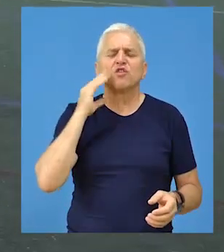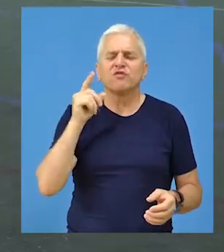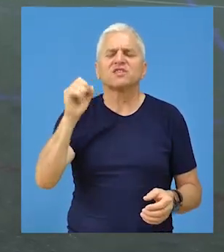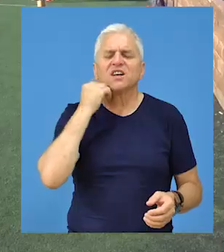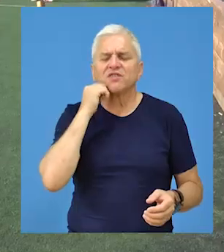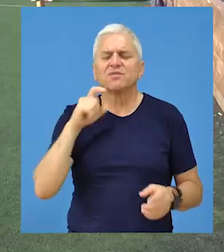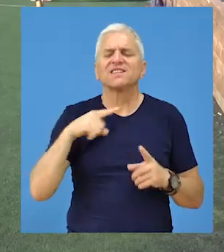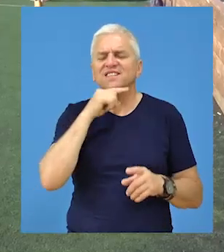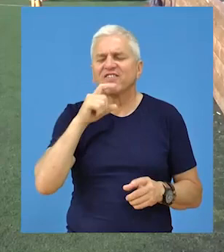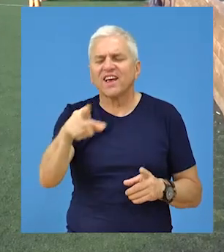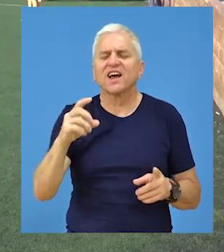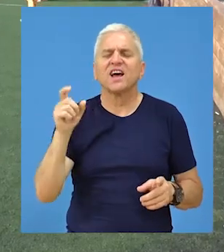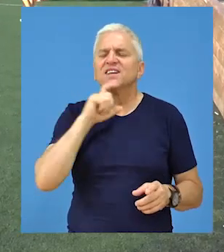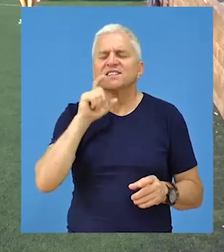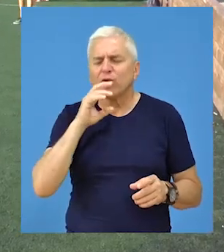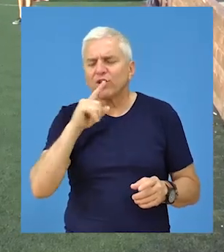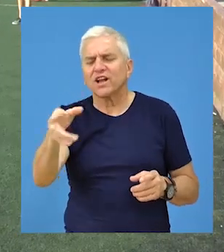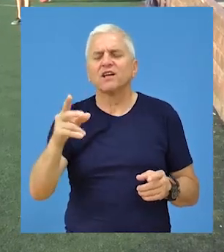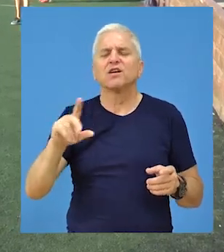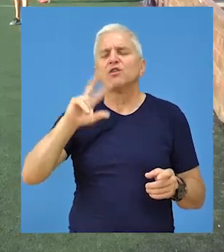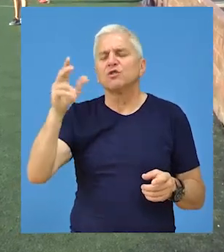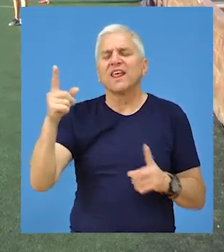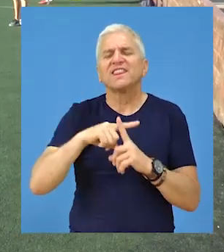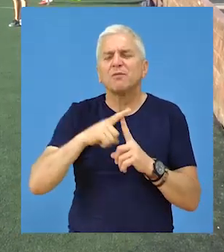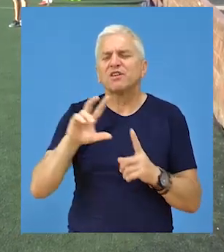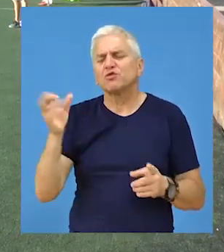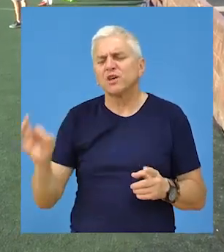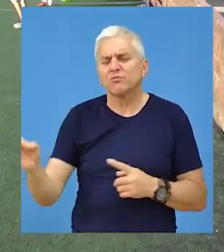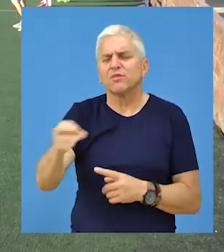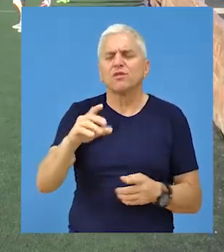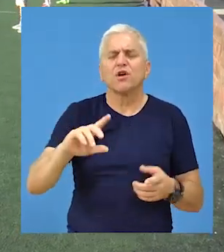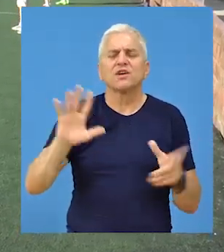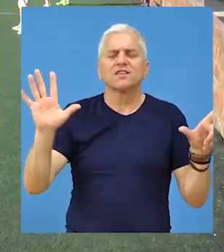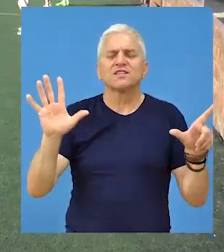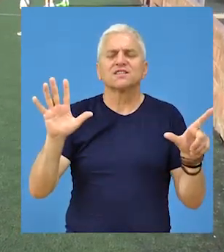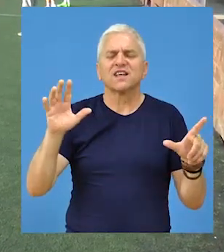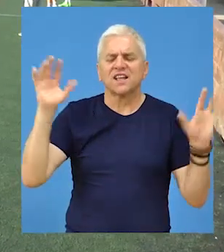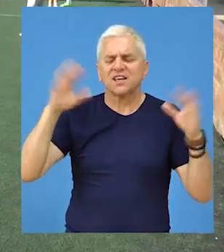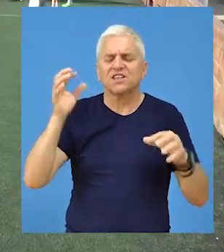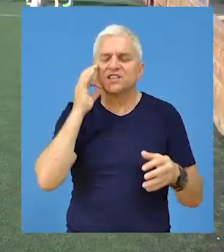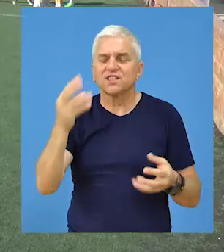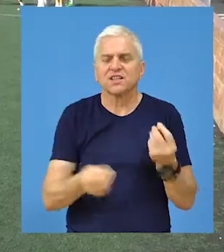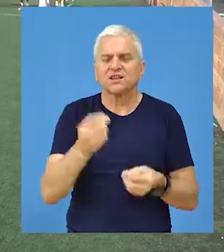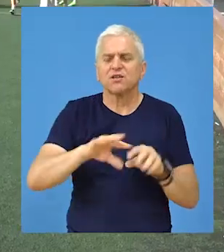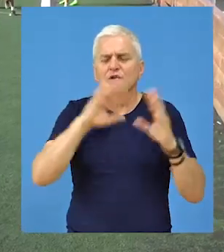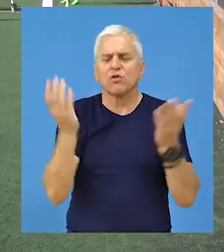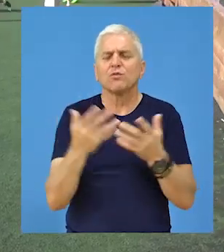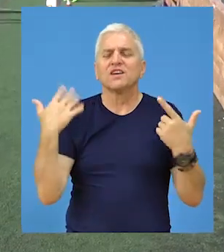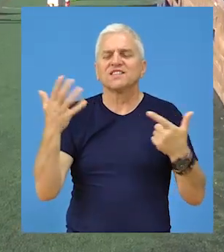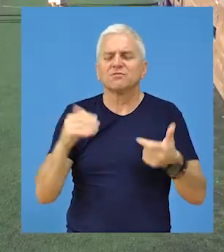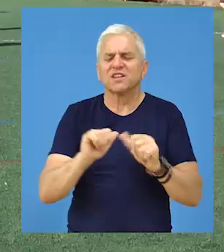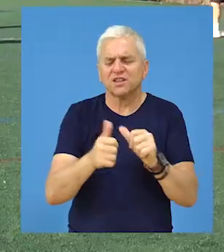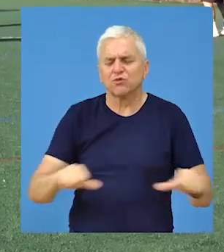Novog Sada Vrbasa Trvenke Srbobrana Temirina i ostalih okolnih mesta koje su u roku od 7 kišnih dana odigrale